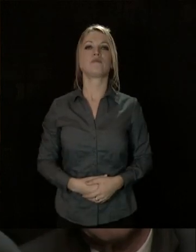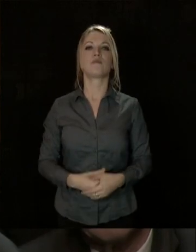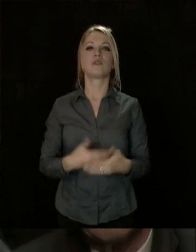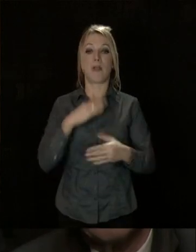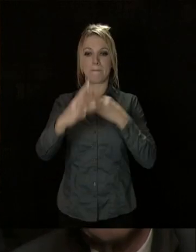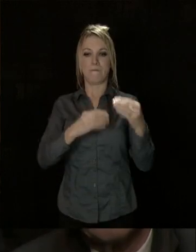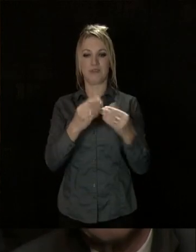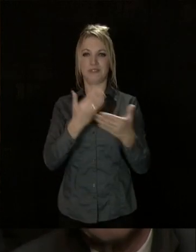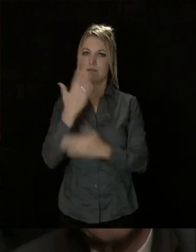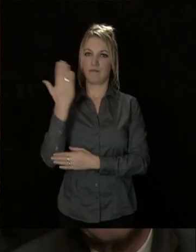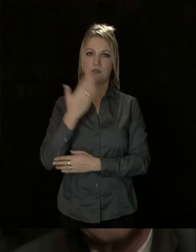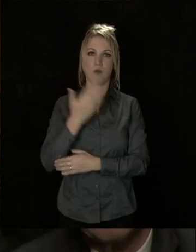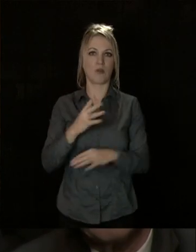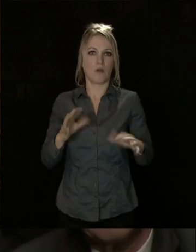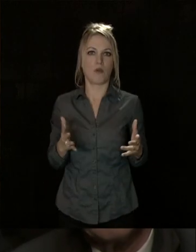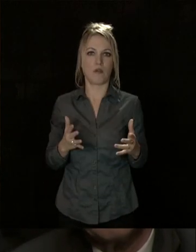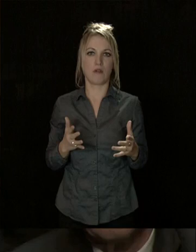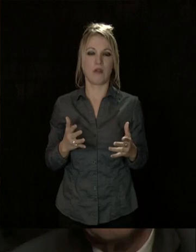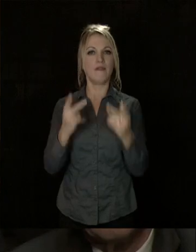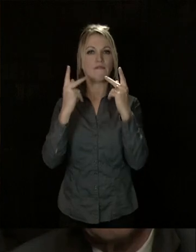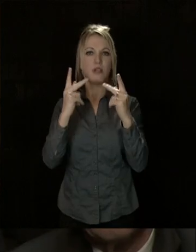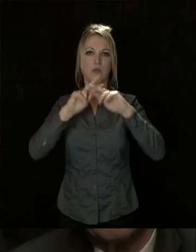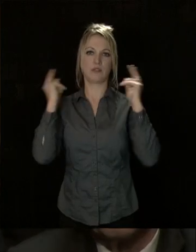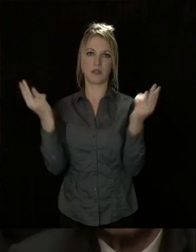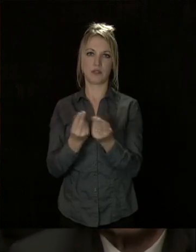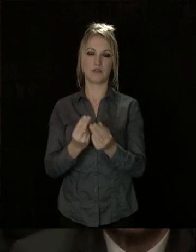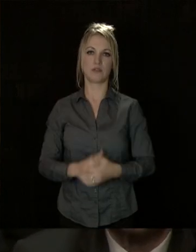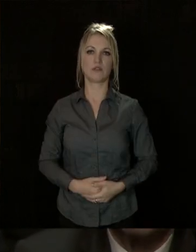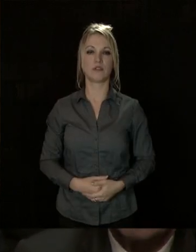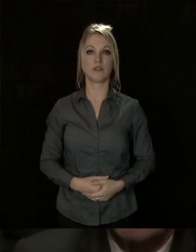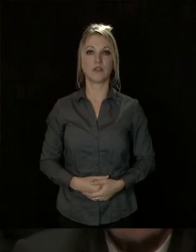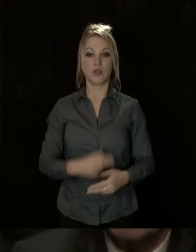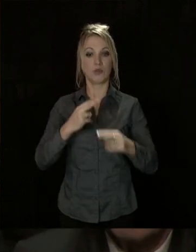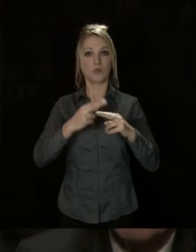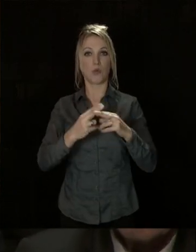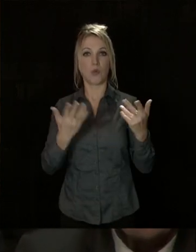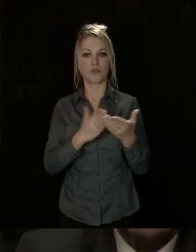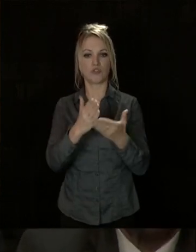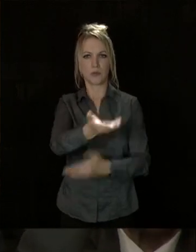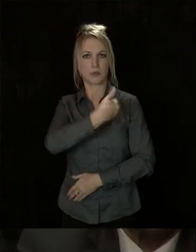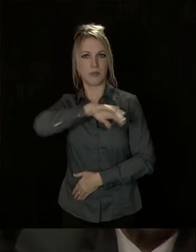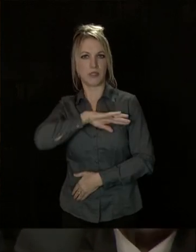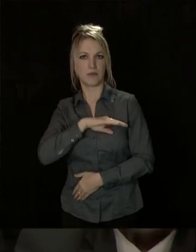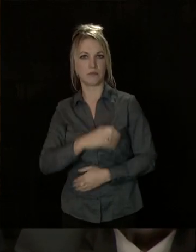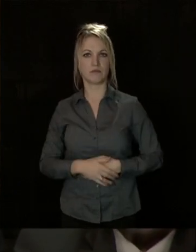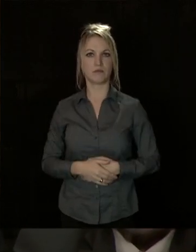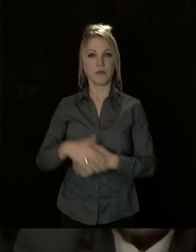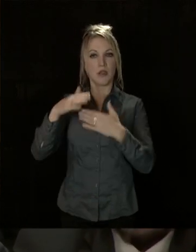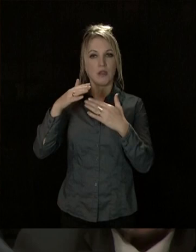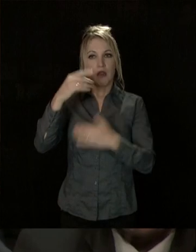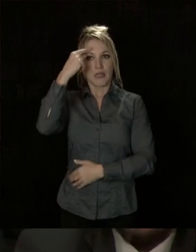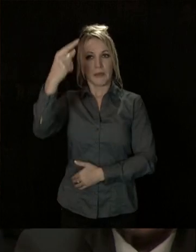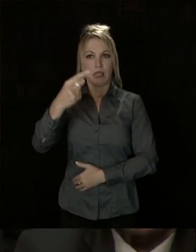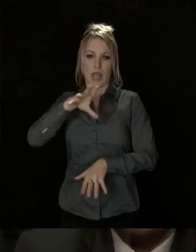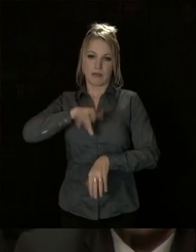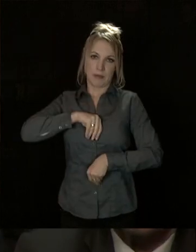actuel a le plus besoin, ce sont les valeurs universelles qui ont pour nom le sens de la responsabilité, l'esprit de tolérance et